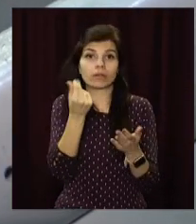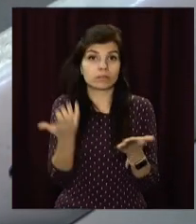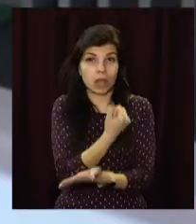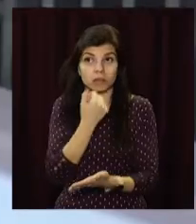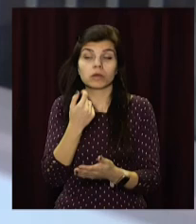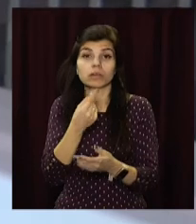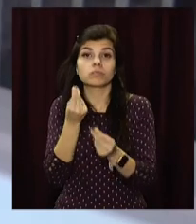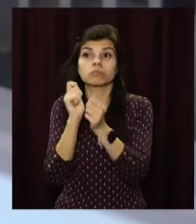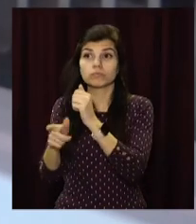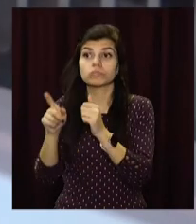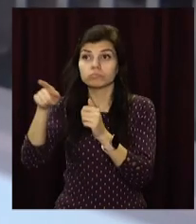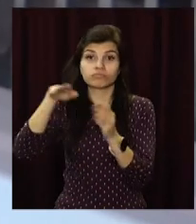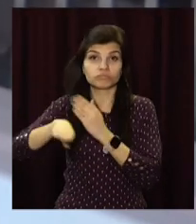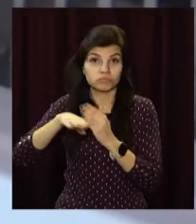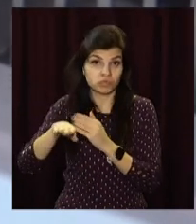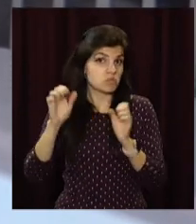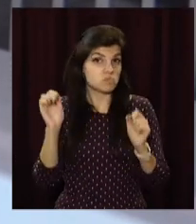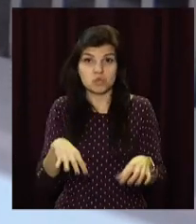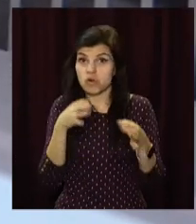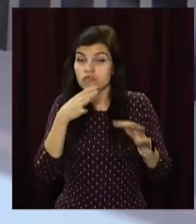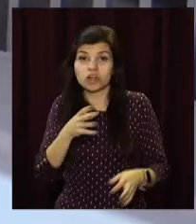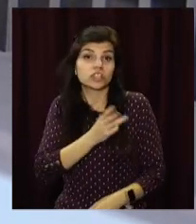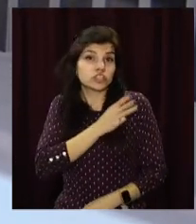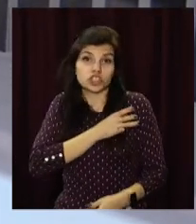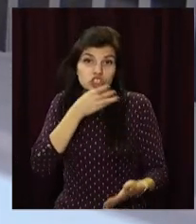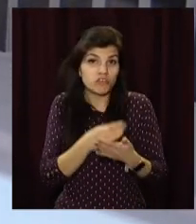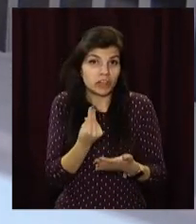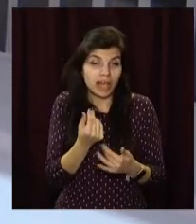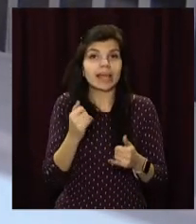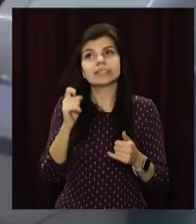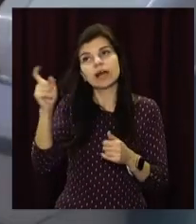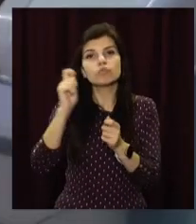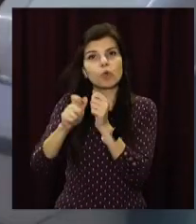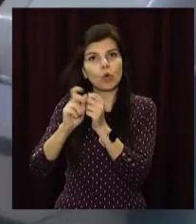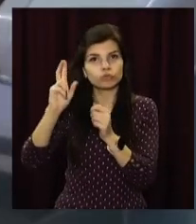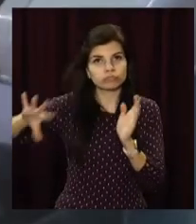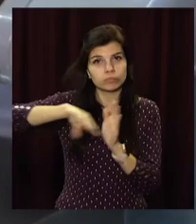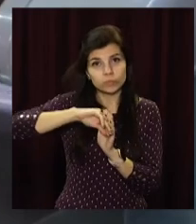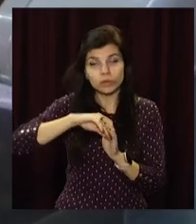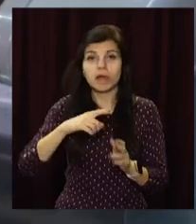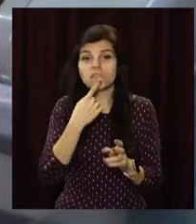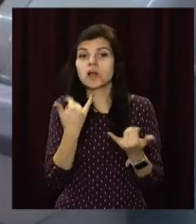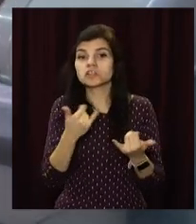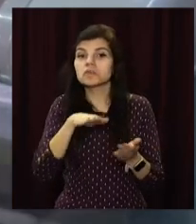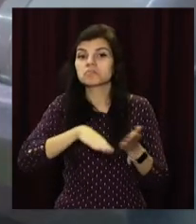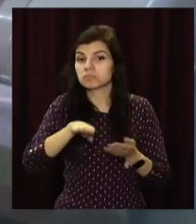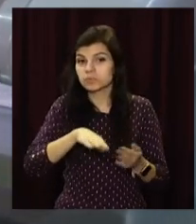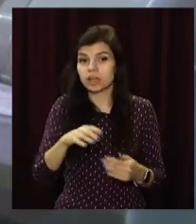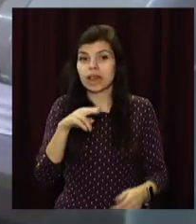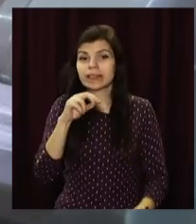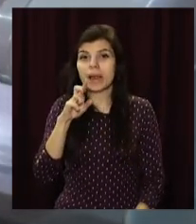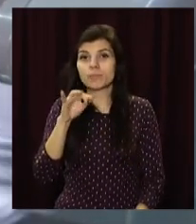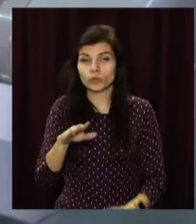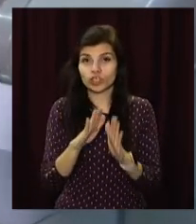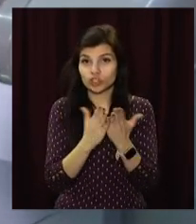Профінансувати вихід нового видання можна як власним коштом, так і за спонсорські гроші. Проте зараз, говорять видавці, за друк дебютної книжки